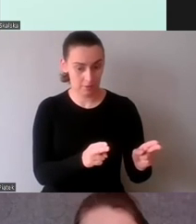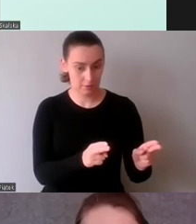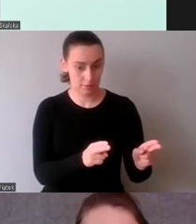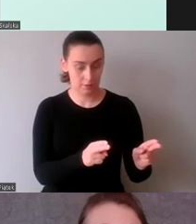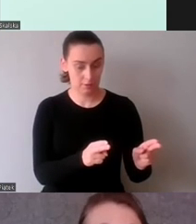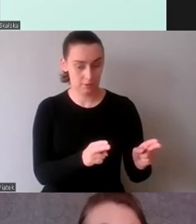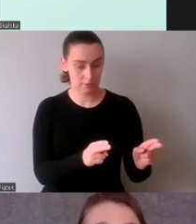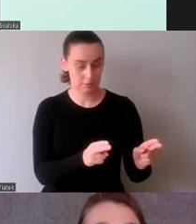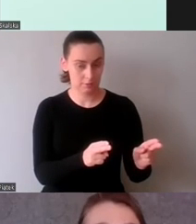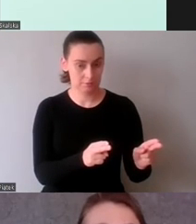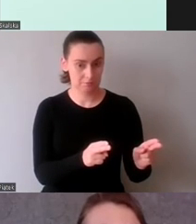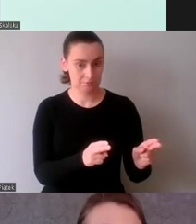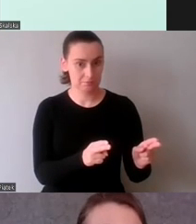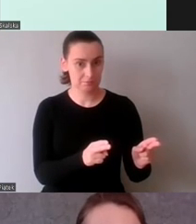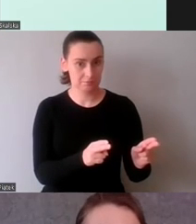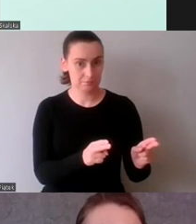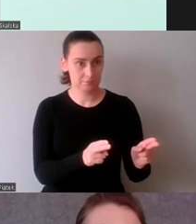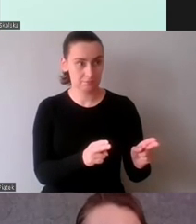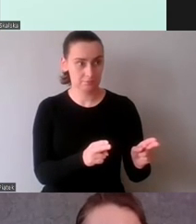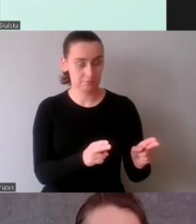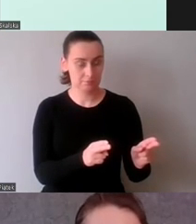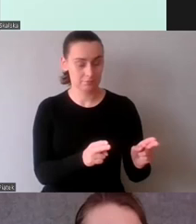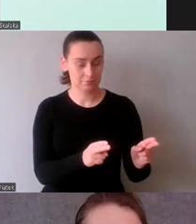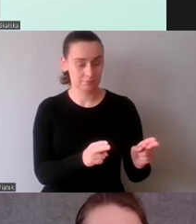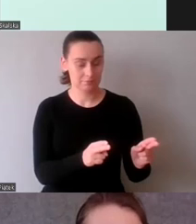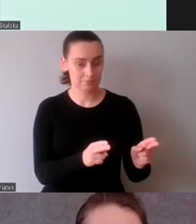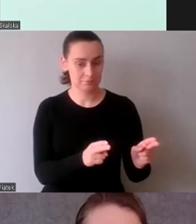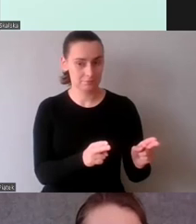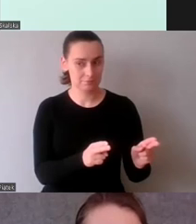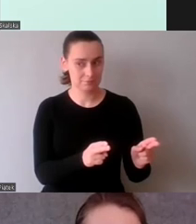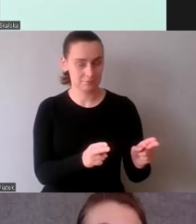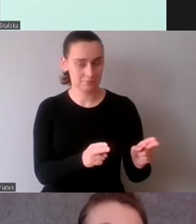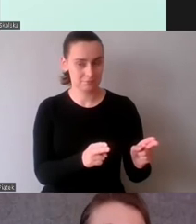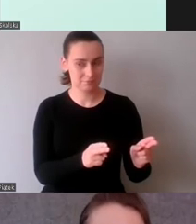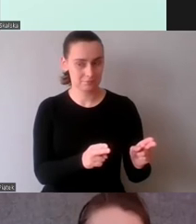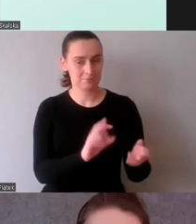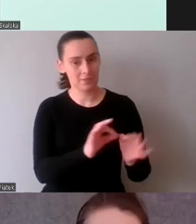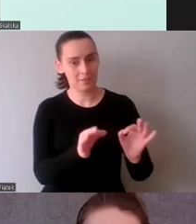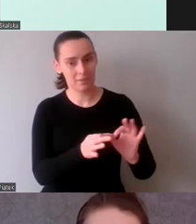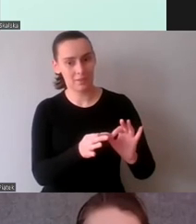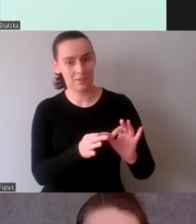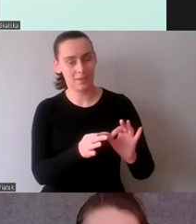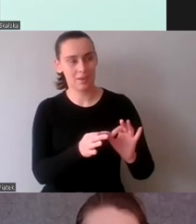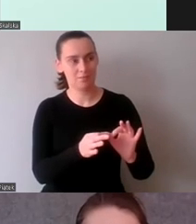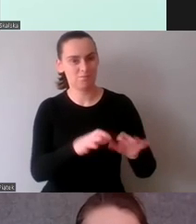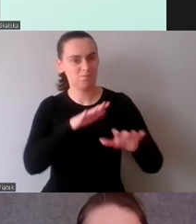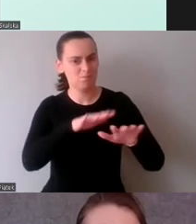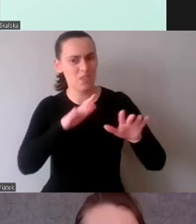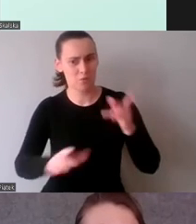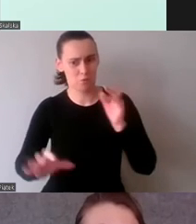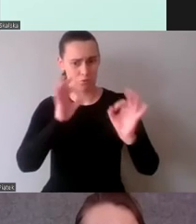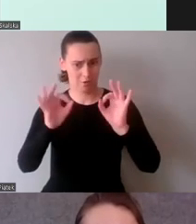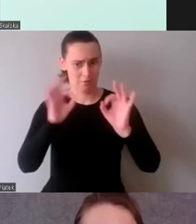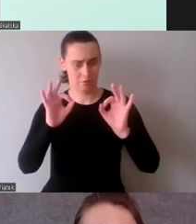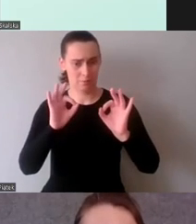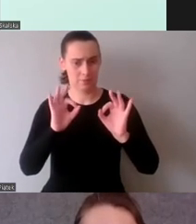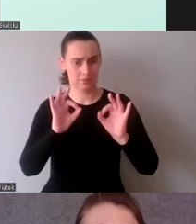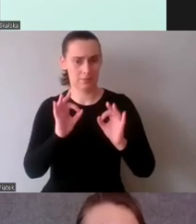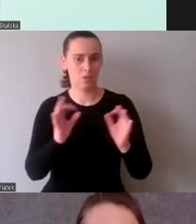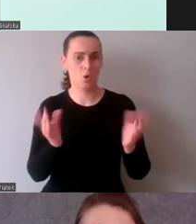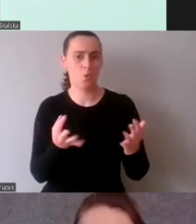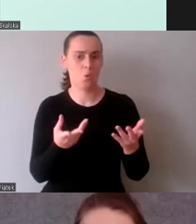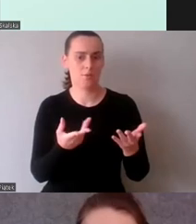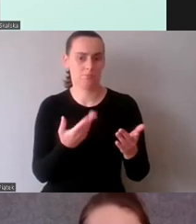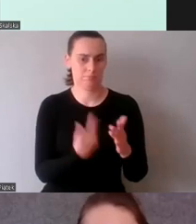że nie jesteście w stanie poradzić poradzić z większą ilością informacji, że nie jesteśmy w stanie więcej zapamiętać